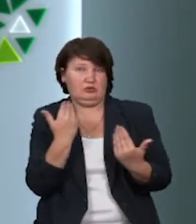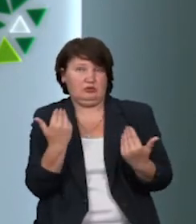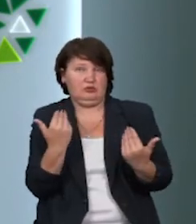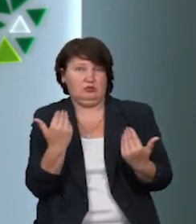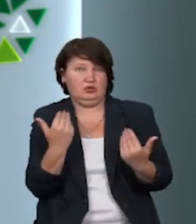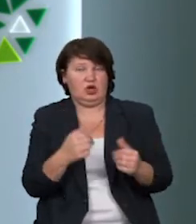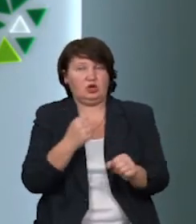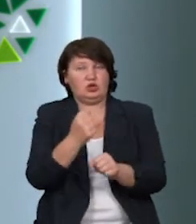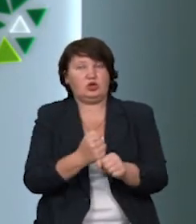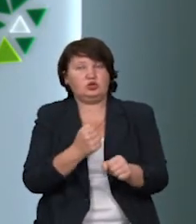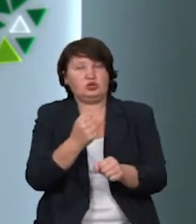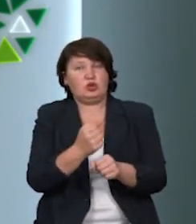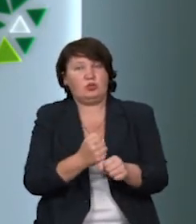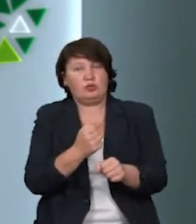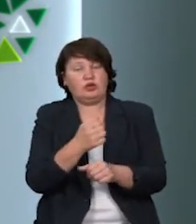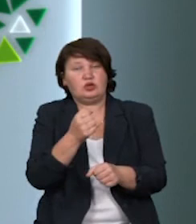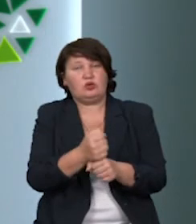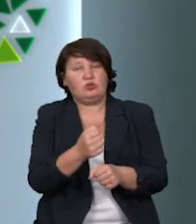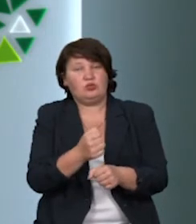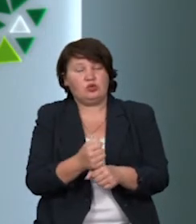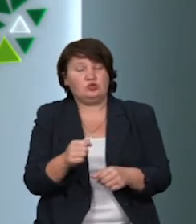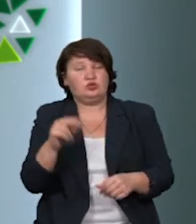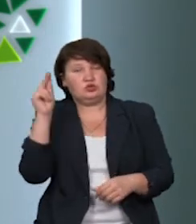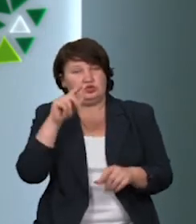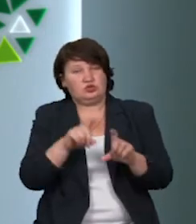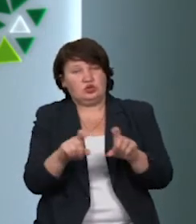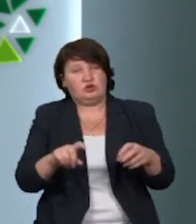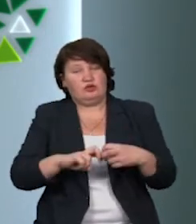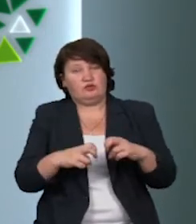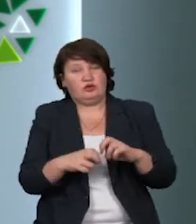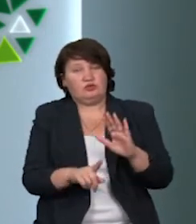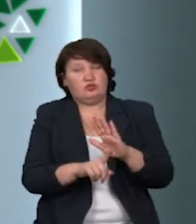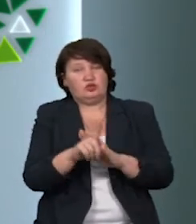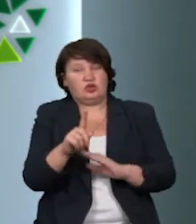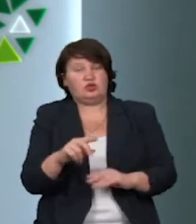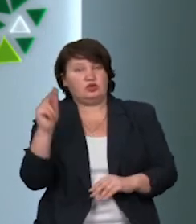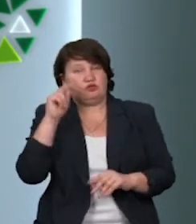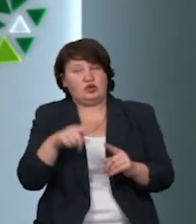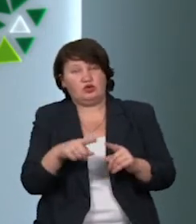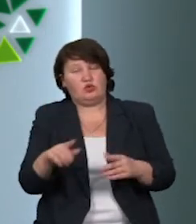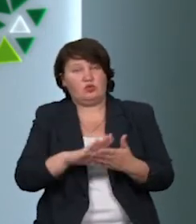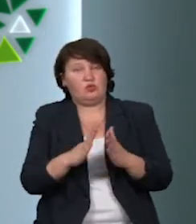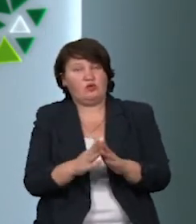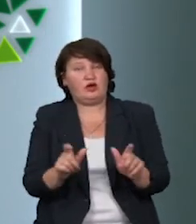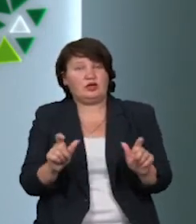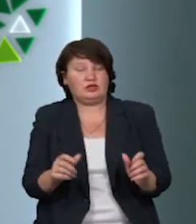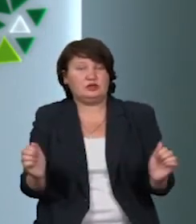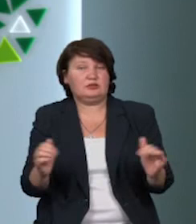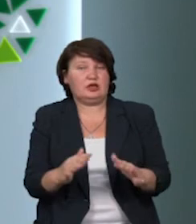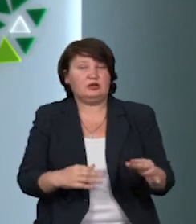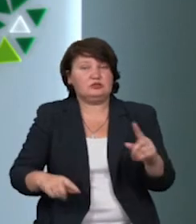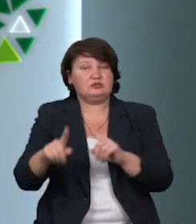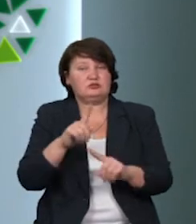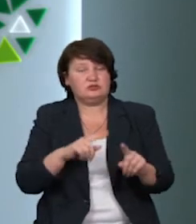Розробити алгоритм роботи навчальних закладів Івано-Франківська з початку навчального року в умовах карантину зібралися сьогодні за круглим столом